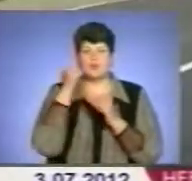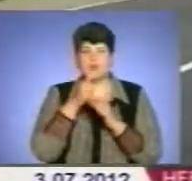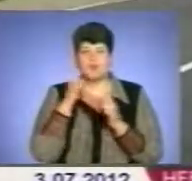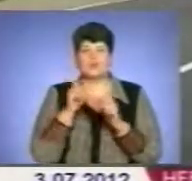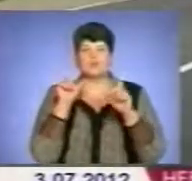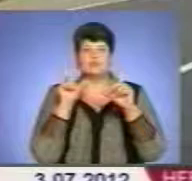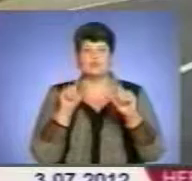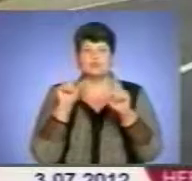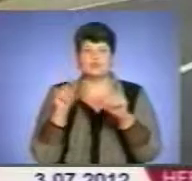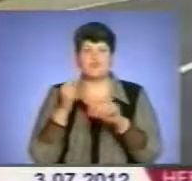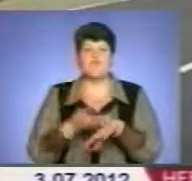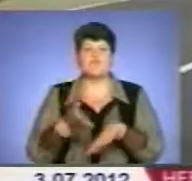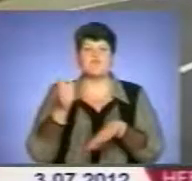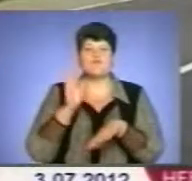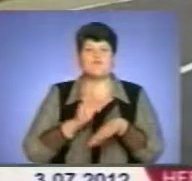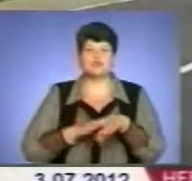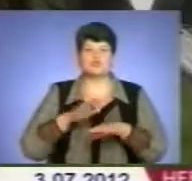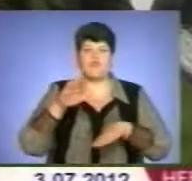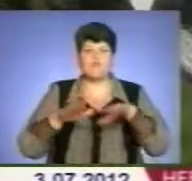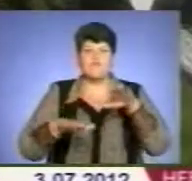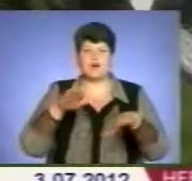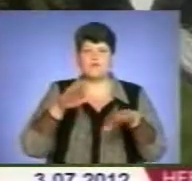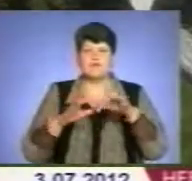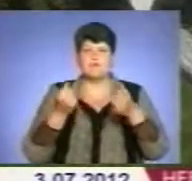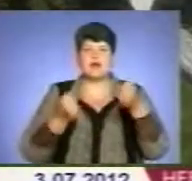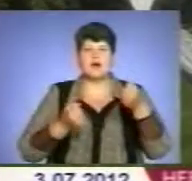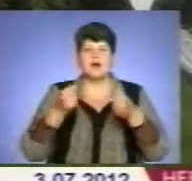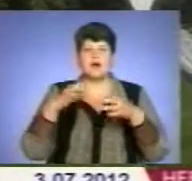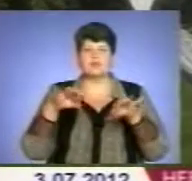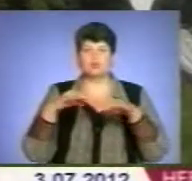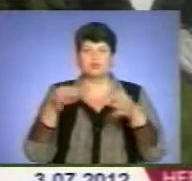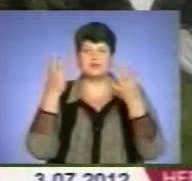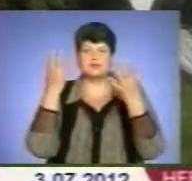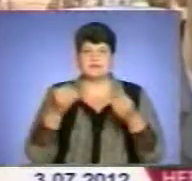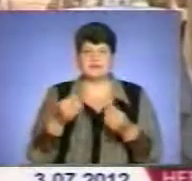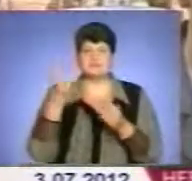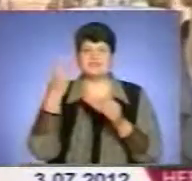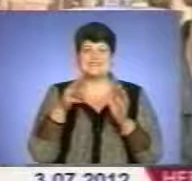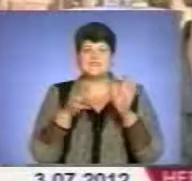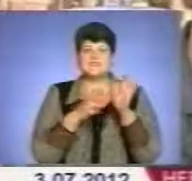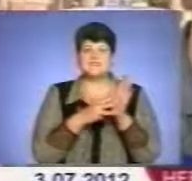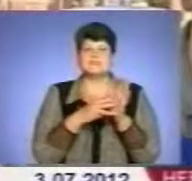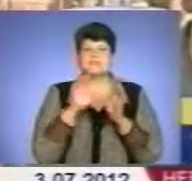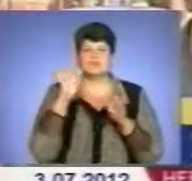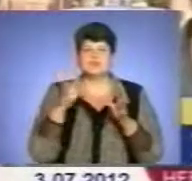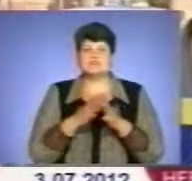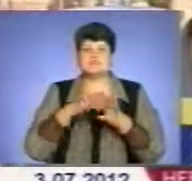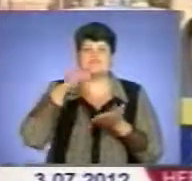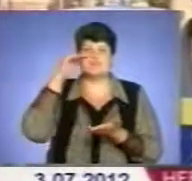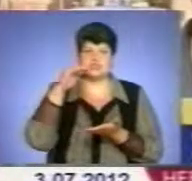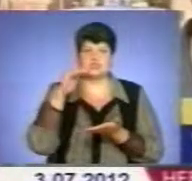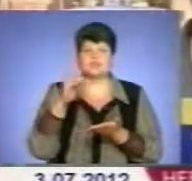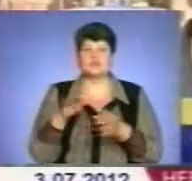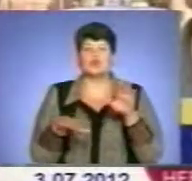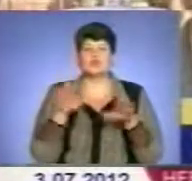руху важковаговим автомобілям в день, коли температура повітря перевищує 28 градусів. Транспортні засоби, які мають погоду понад